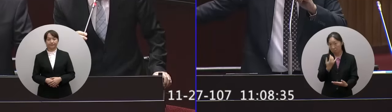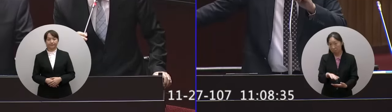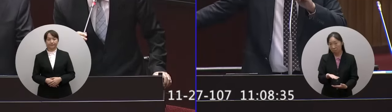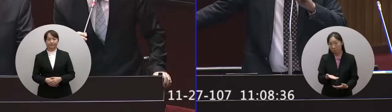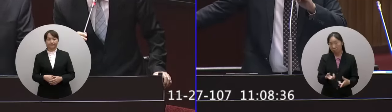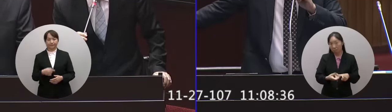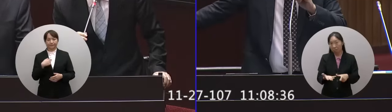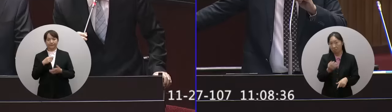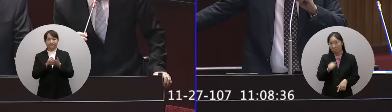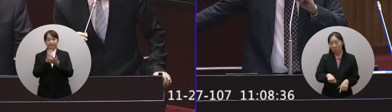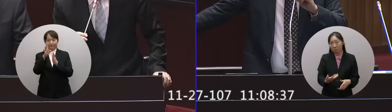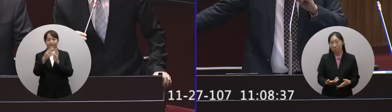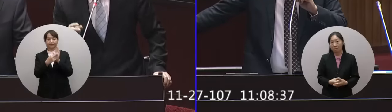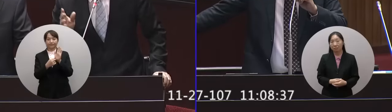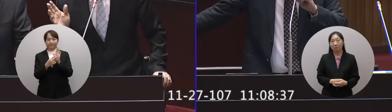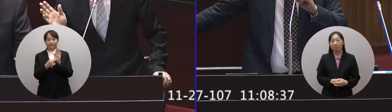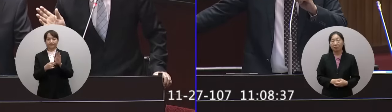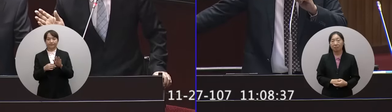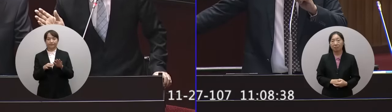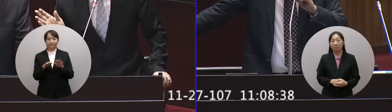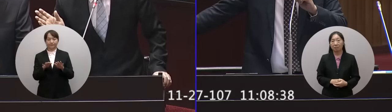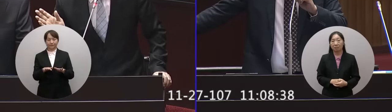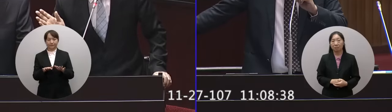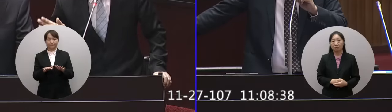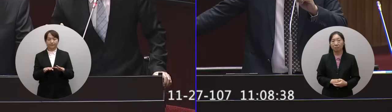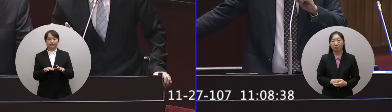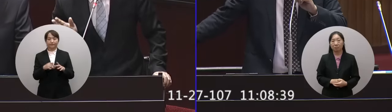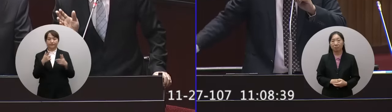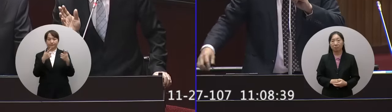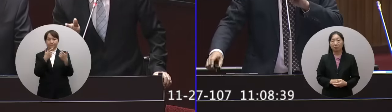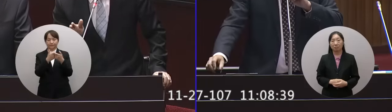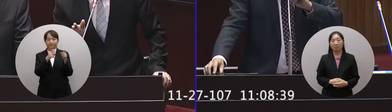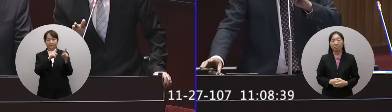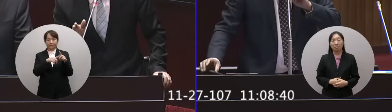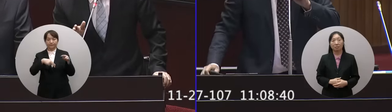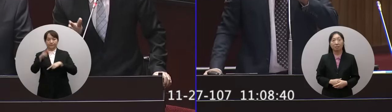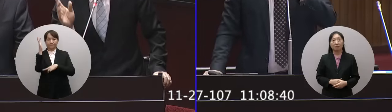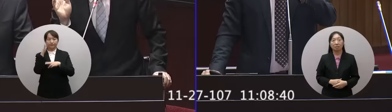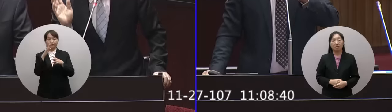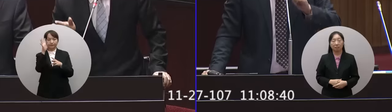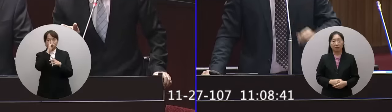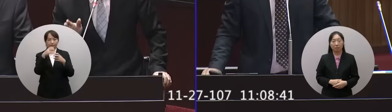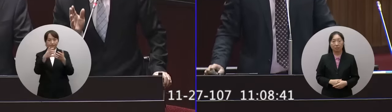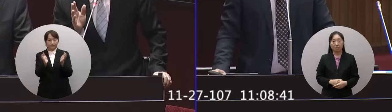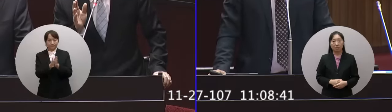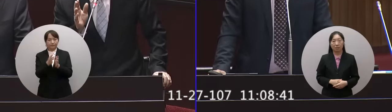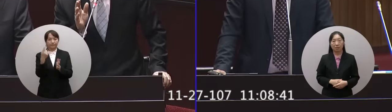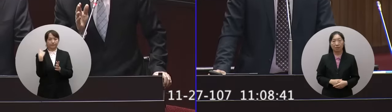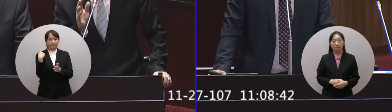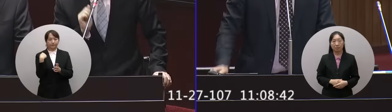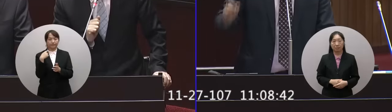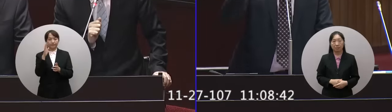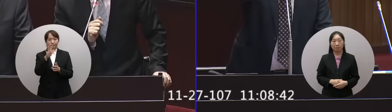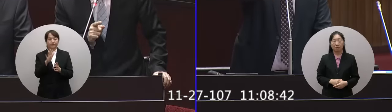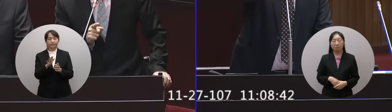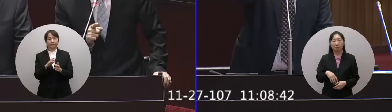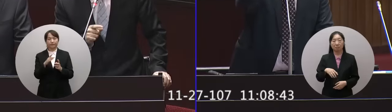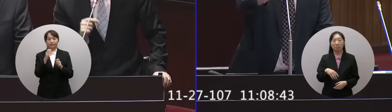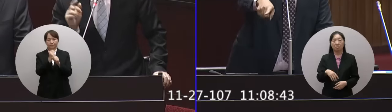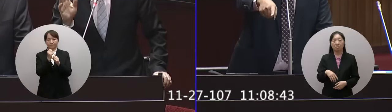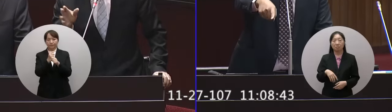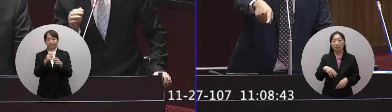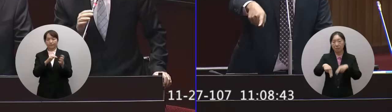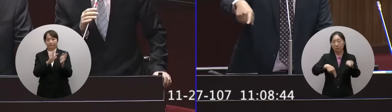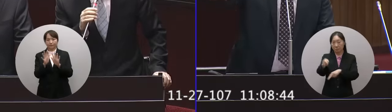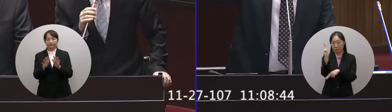我跟黃委員說明這個我們是配合行政調查小組他昨天做所謂的來